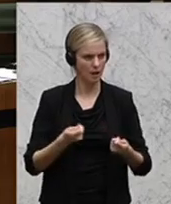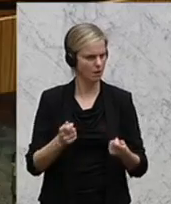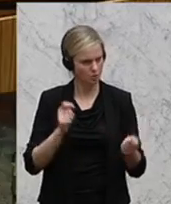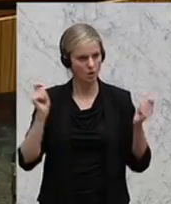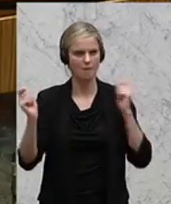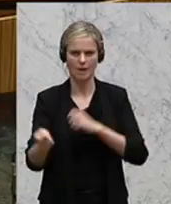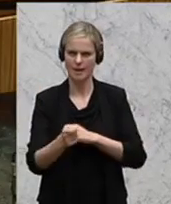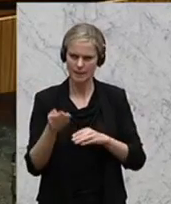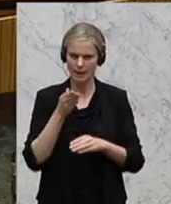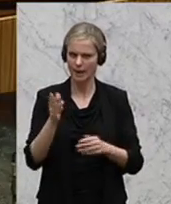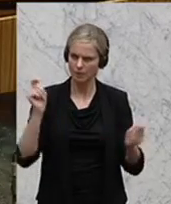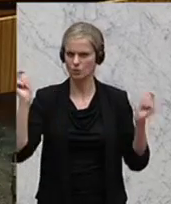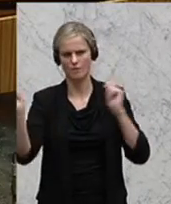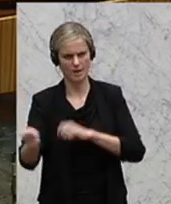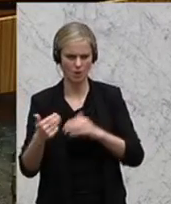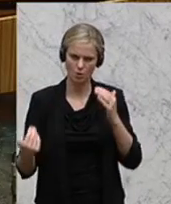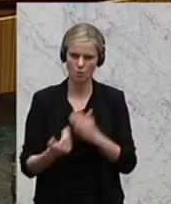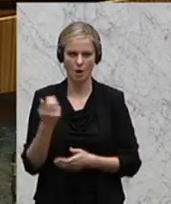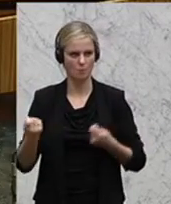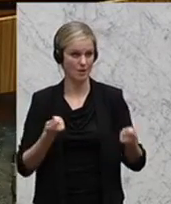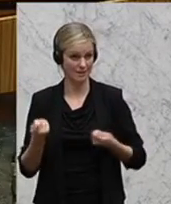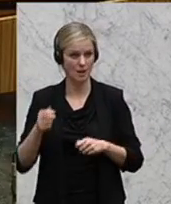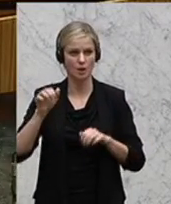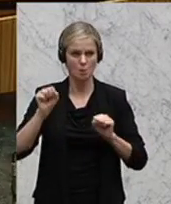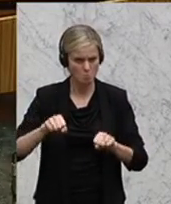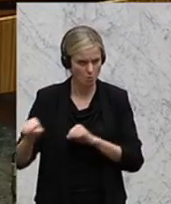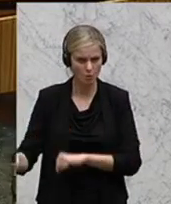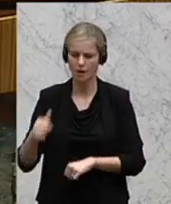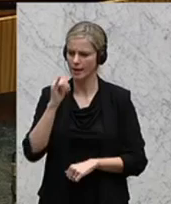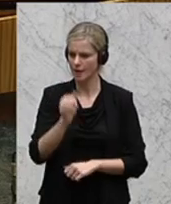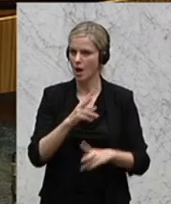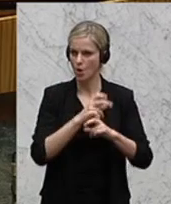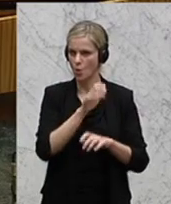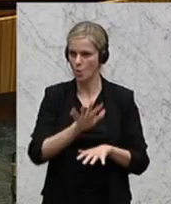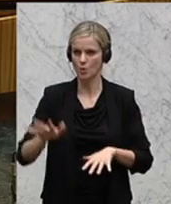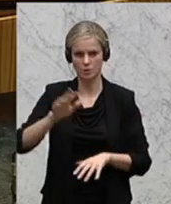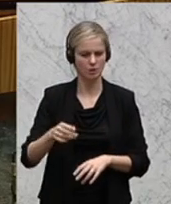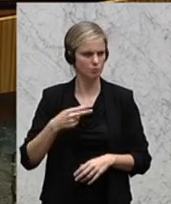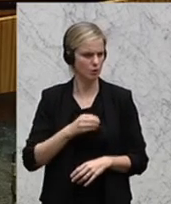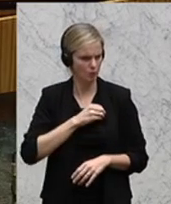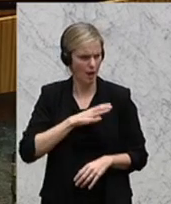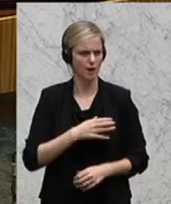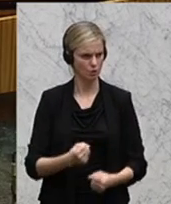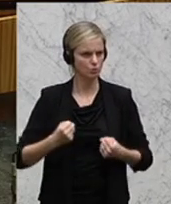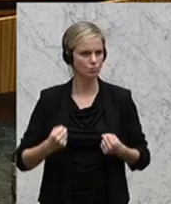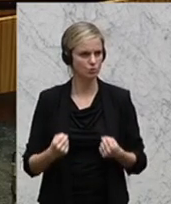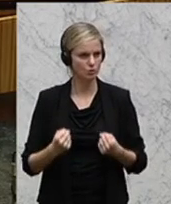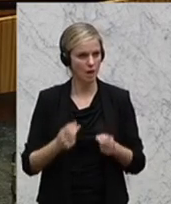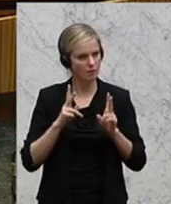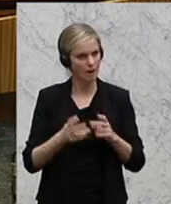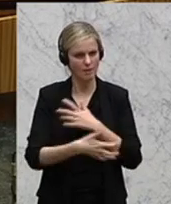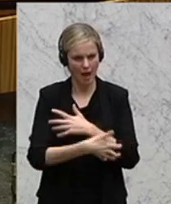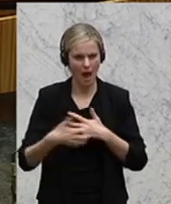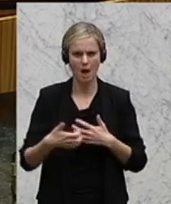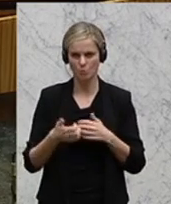ein Richtungswechsel, eine neue Politik ist möglich. Ja, Österreich ist reich und stark genug, um Armut